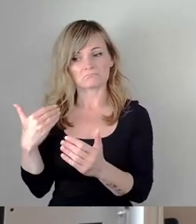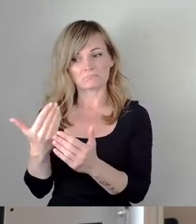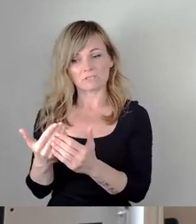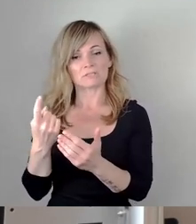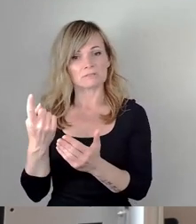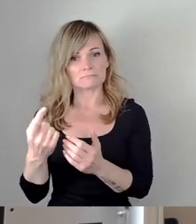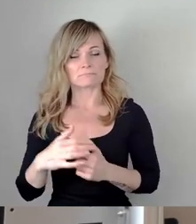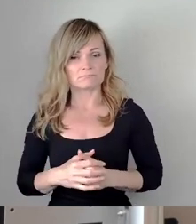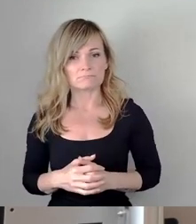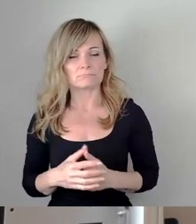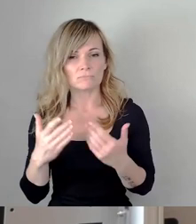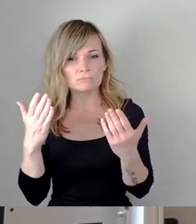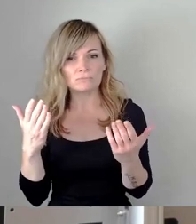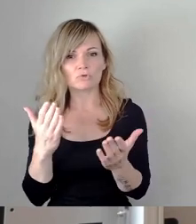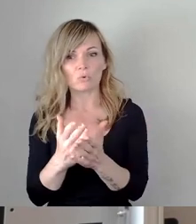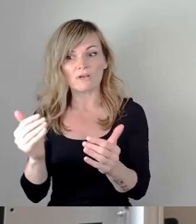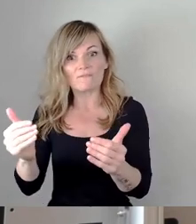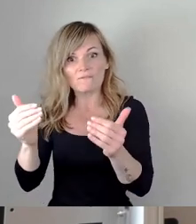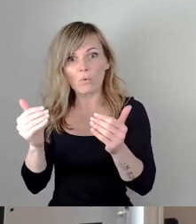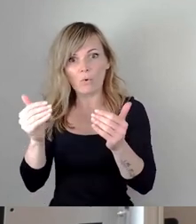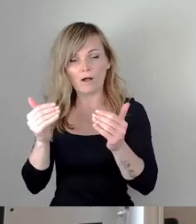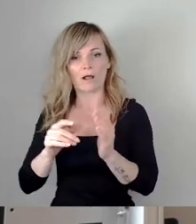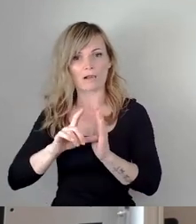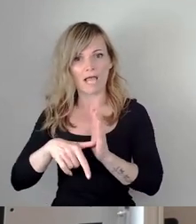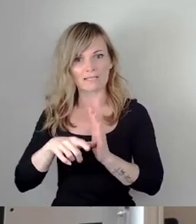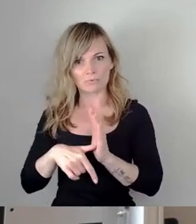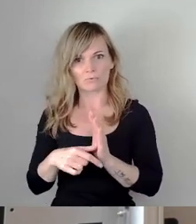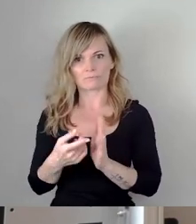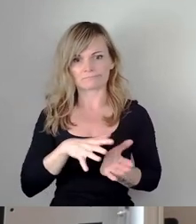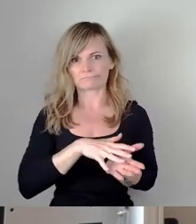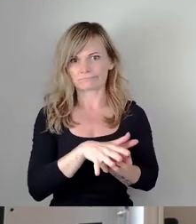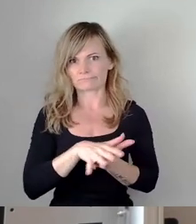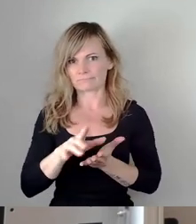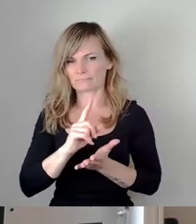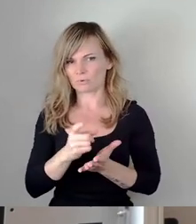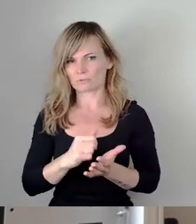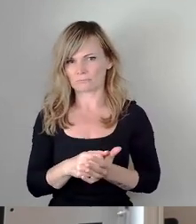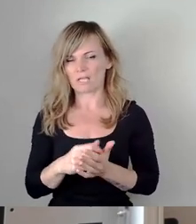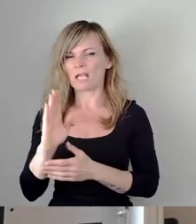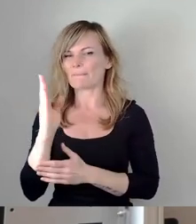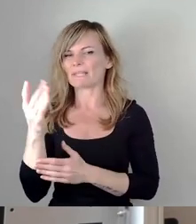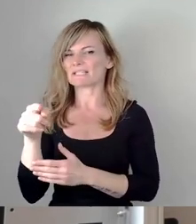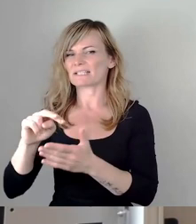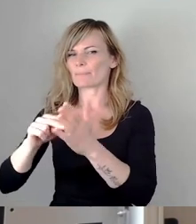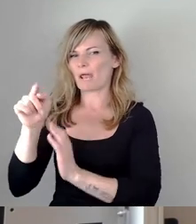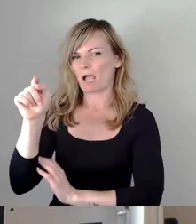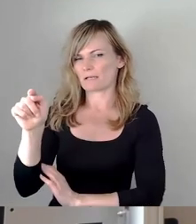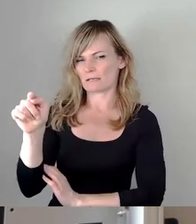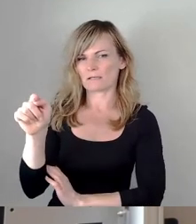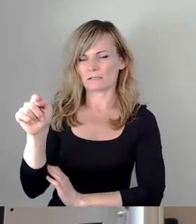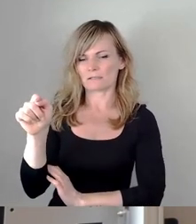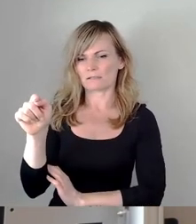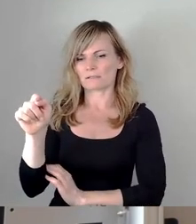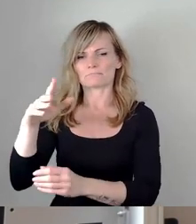eine ganze Menge Vorleistungen zu erbringen. Und der Businessplan enthält dazu die notwendigen